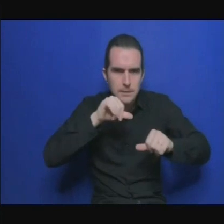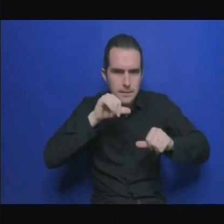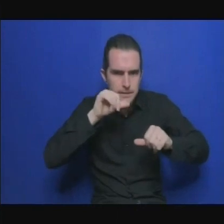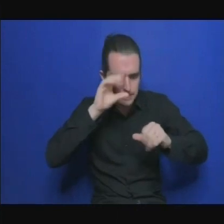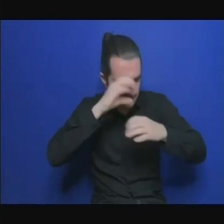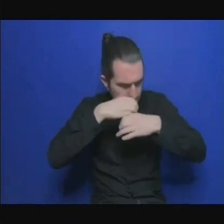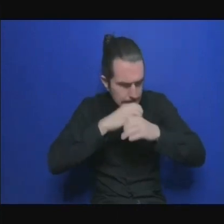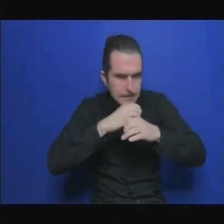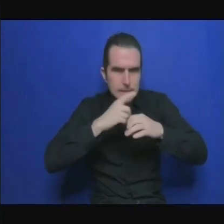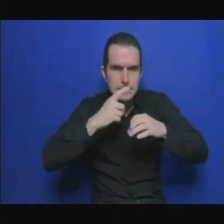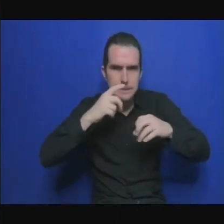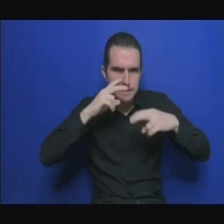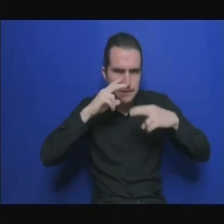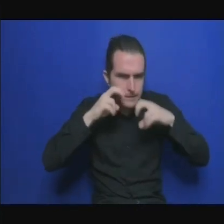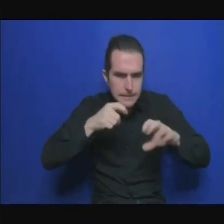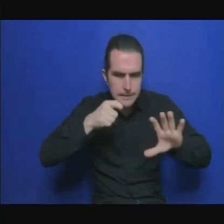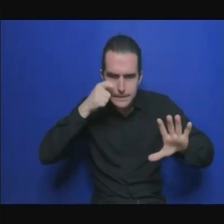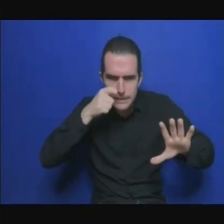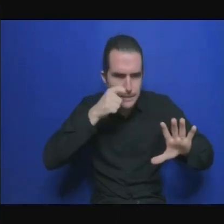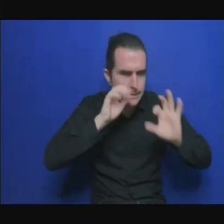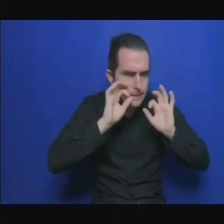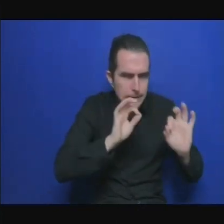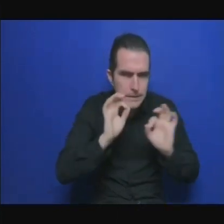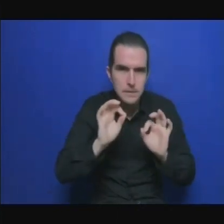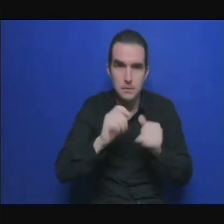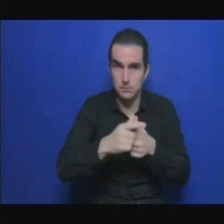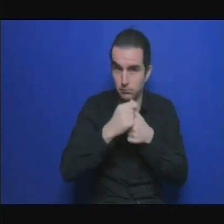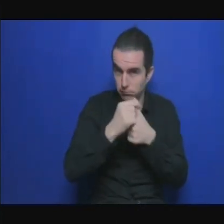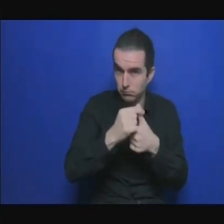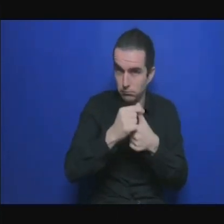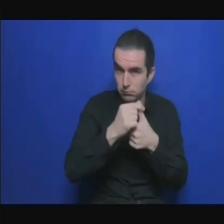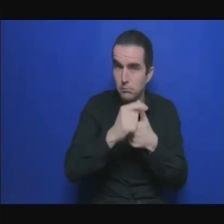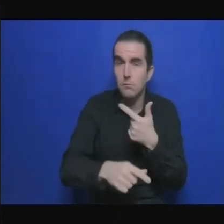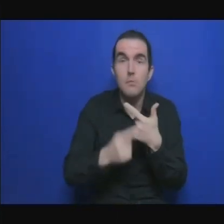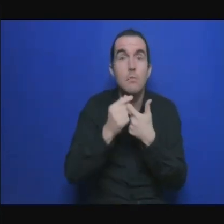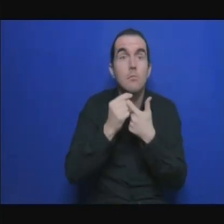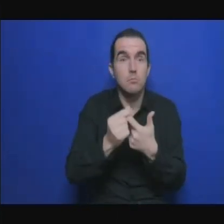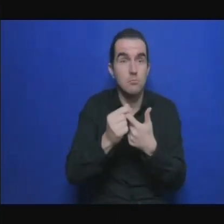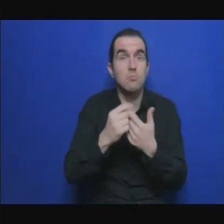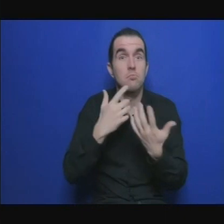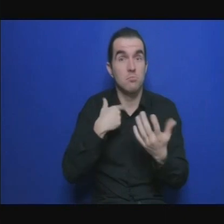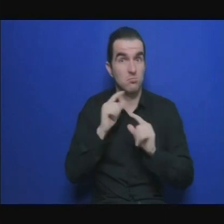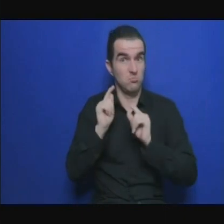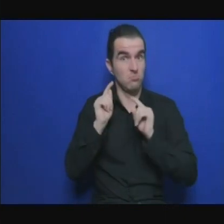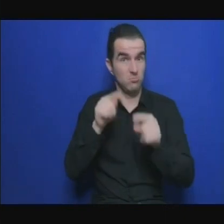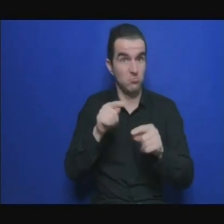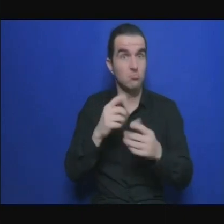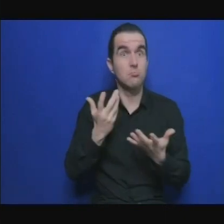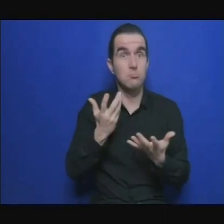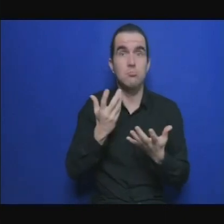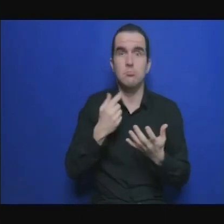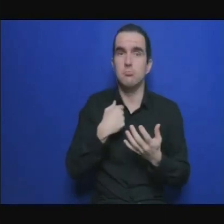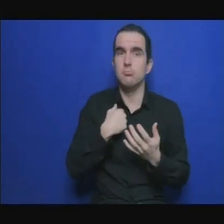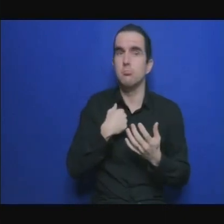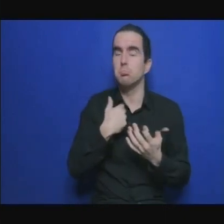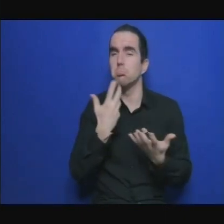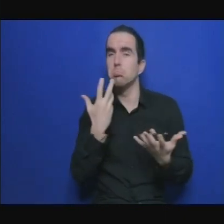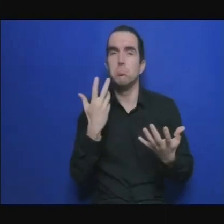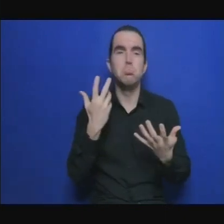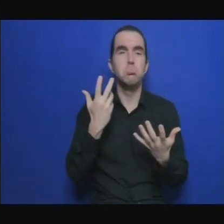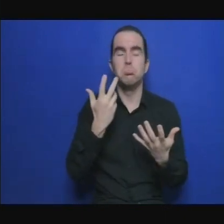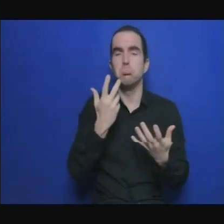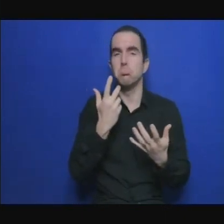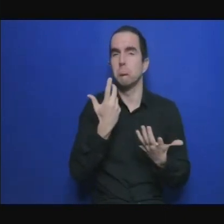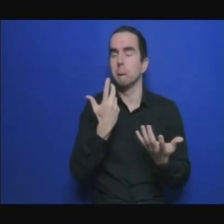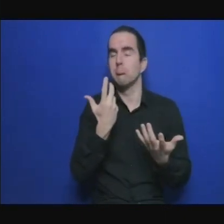de se développer on a besoin d'énergie pour se développer il faut qu'on soit réaliste dans le contexte africain on ne pas imaginer un